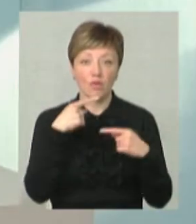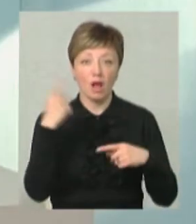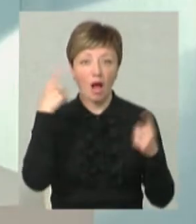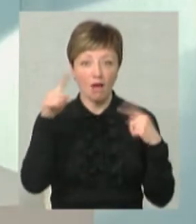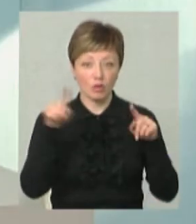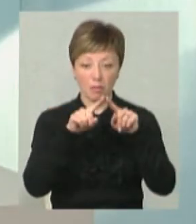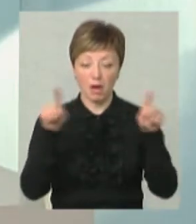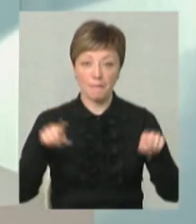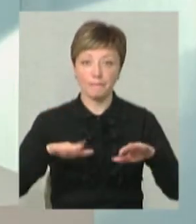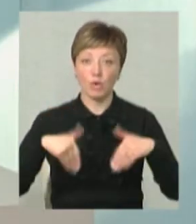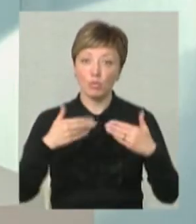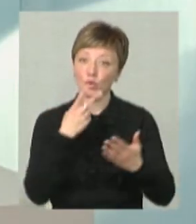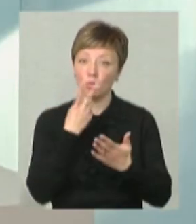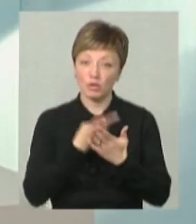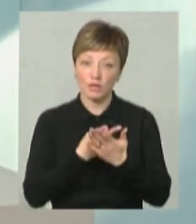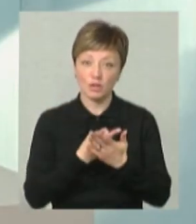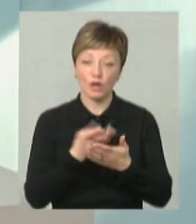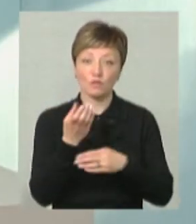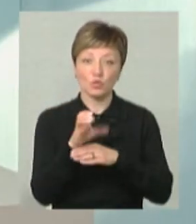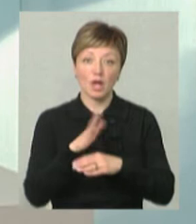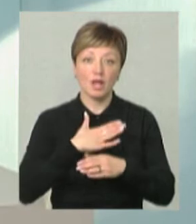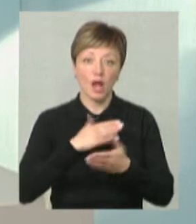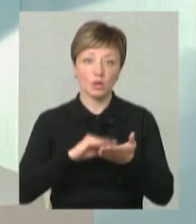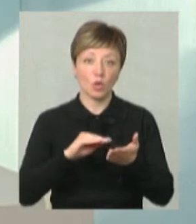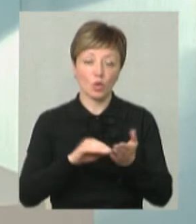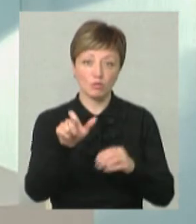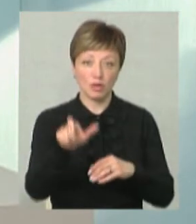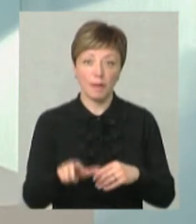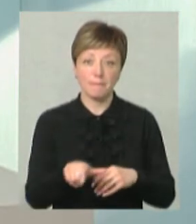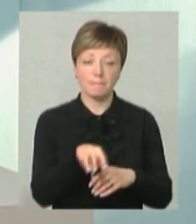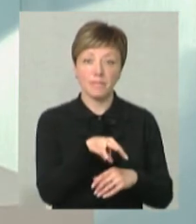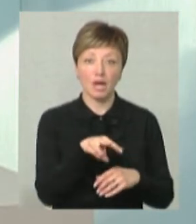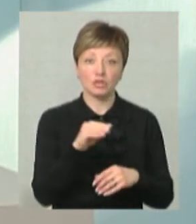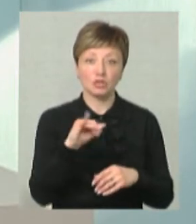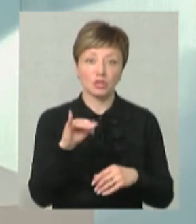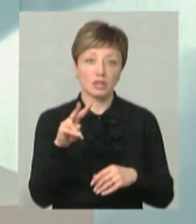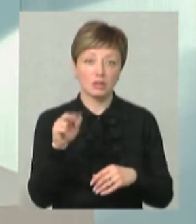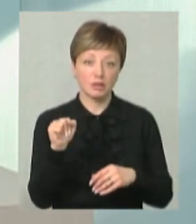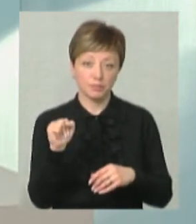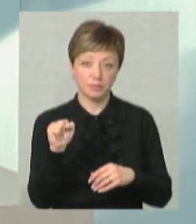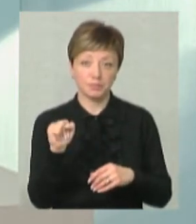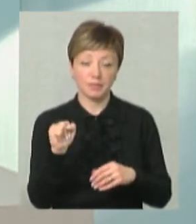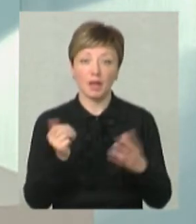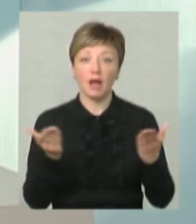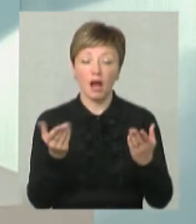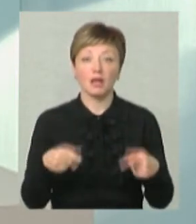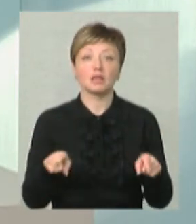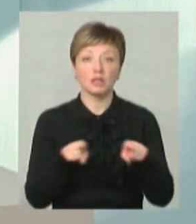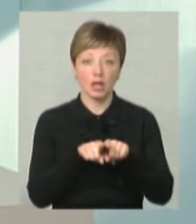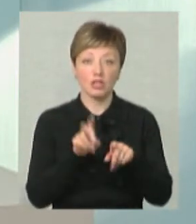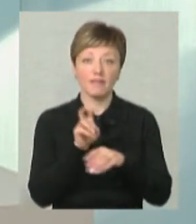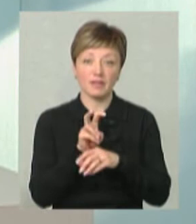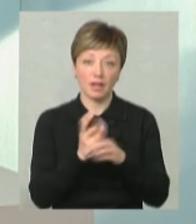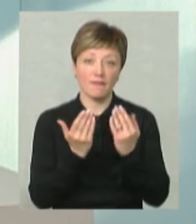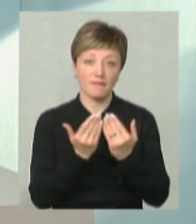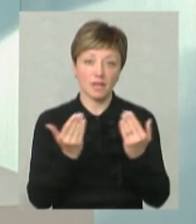плакатів, пропоную подивитися у сюжеті нашого кореспондента Михайла Жили, який теж відвідав